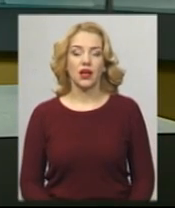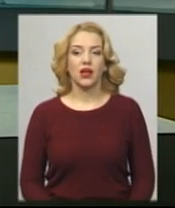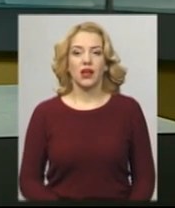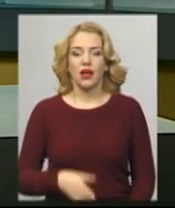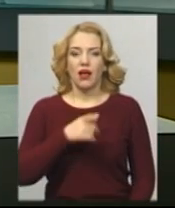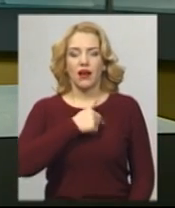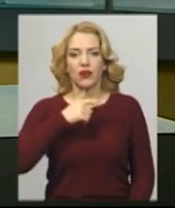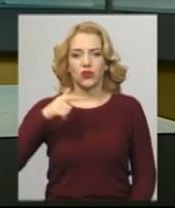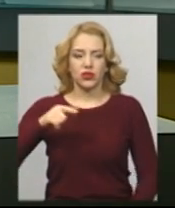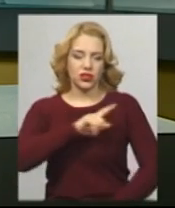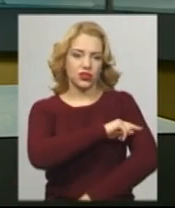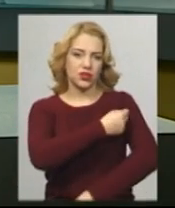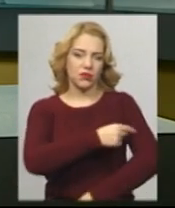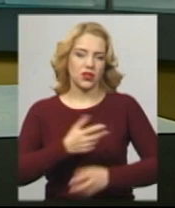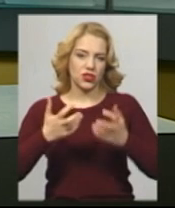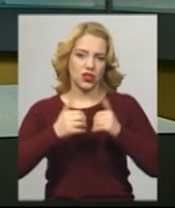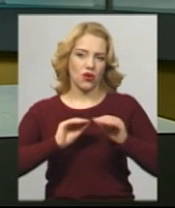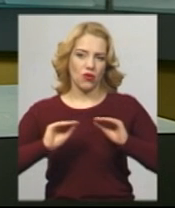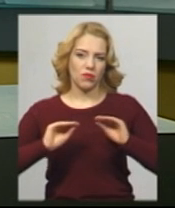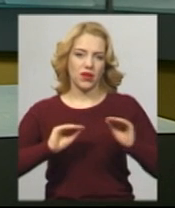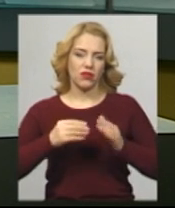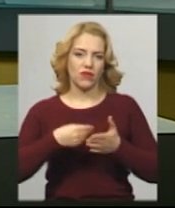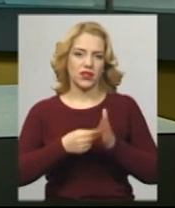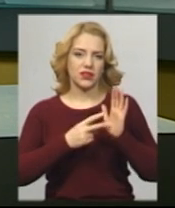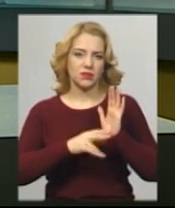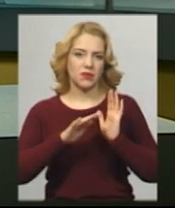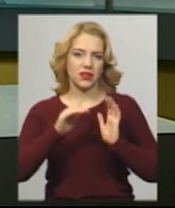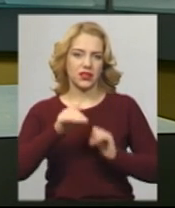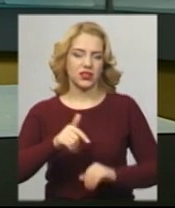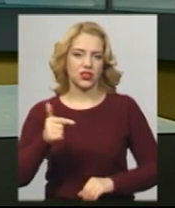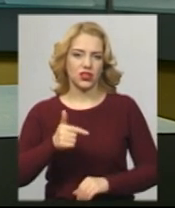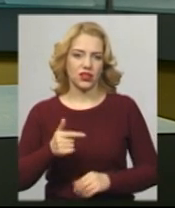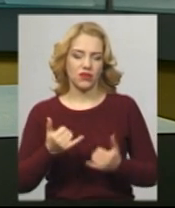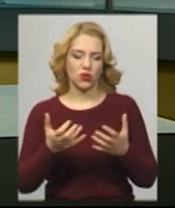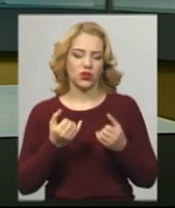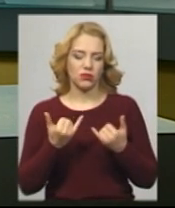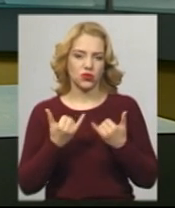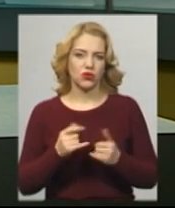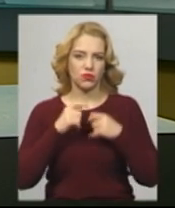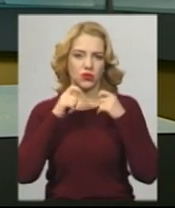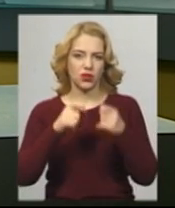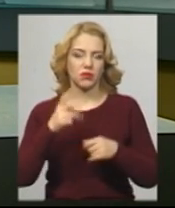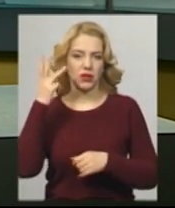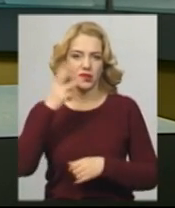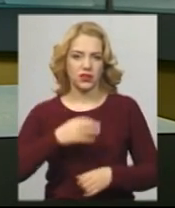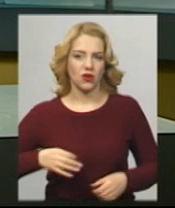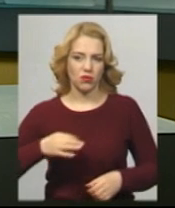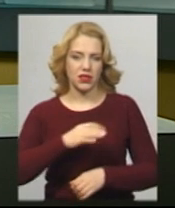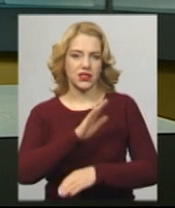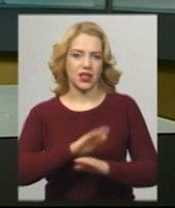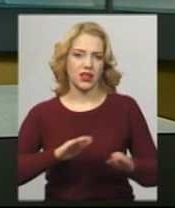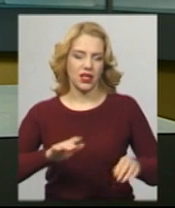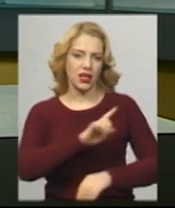Кардіологічне медичне обладнання вартістю 75 тисяч гривень отримала сьогодні у подарунок Хмельницька обласна дитяча лікарня.